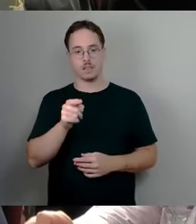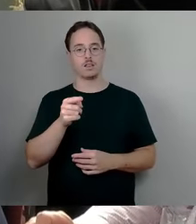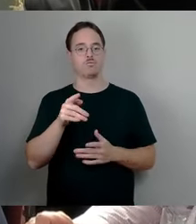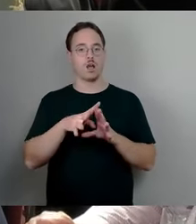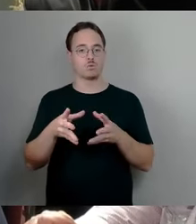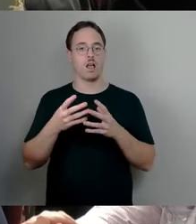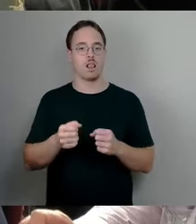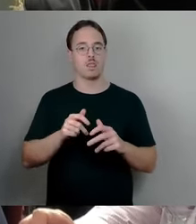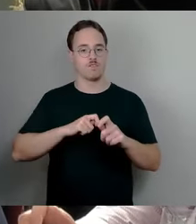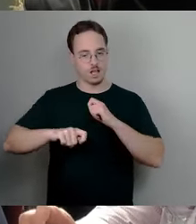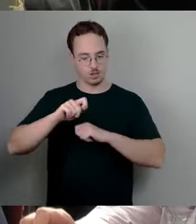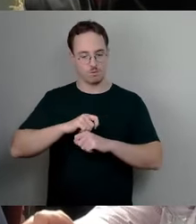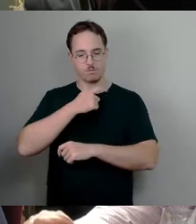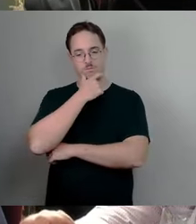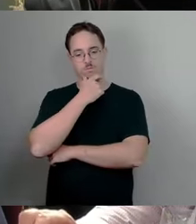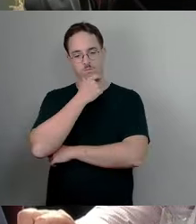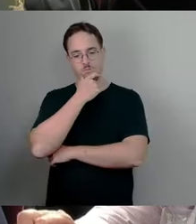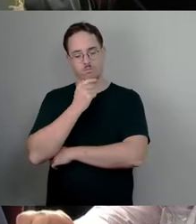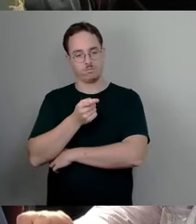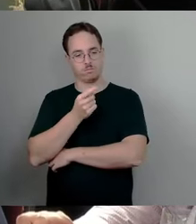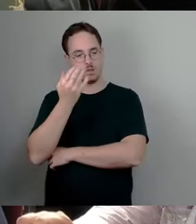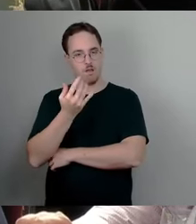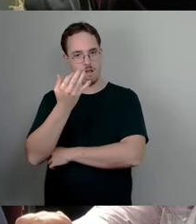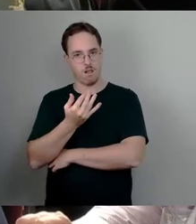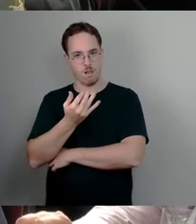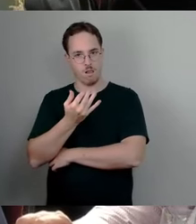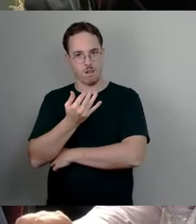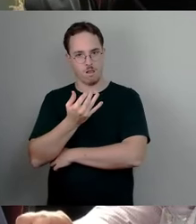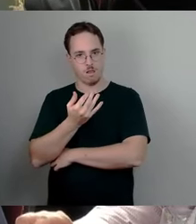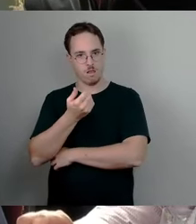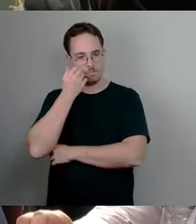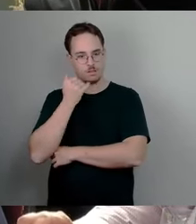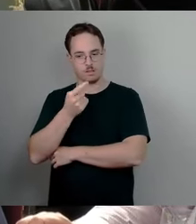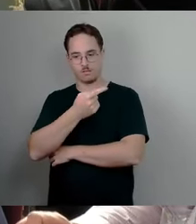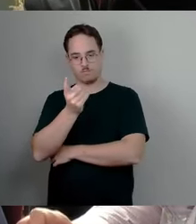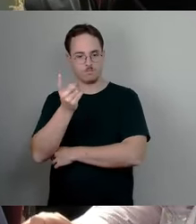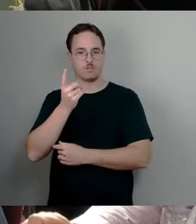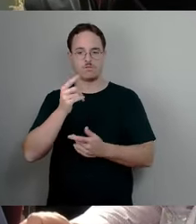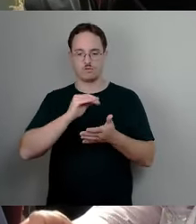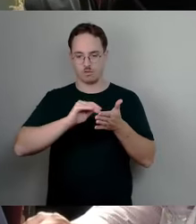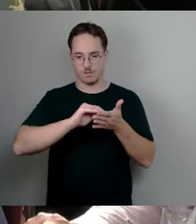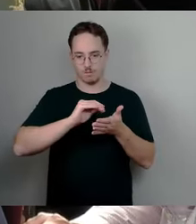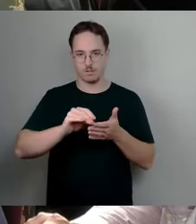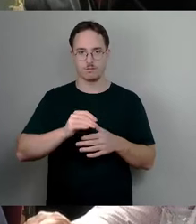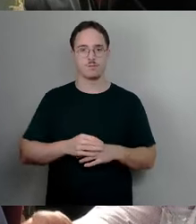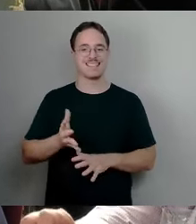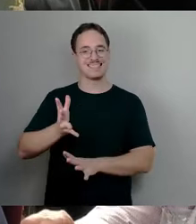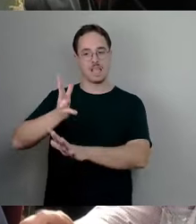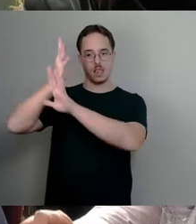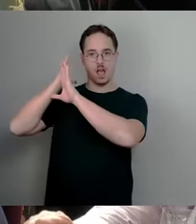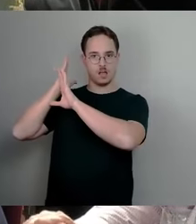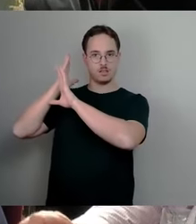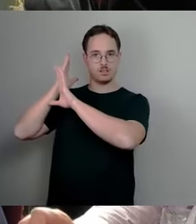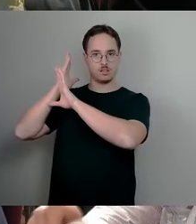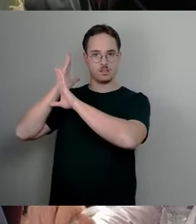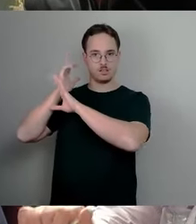Dresden, bitte versuchen Sie mal die Zahl jetzt mal auf dem Blatt Papier zu schreiben, in den letzten zehn Jahren ihr Steueraufkommen um